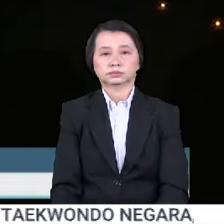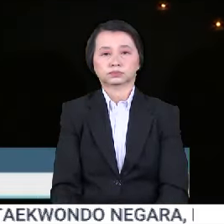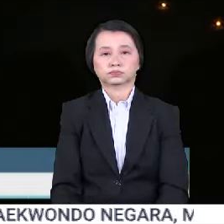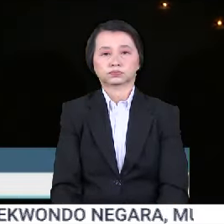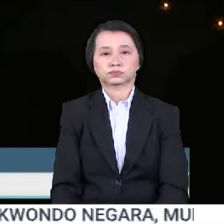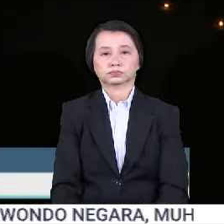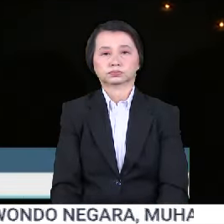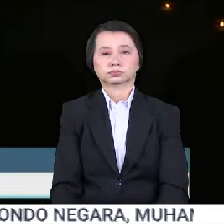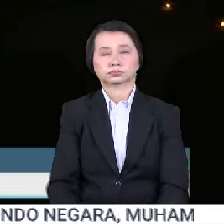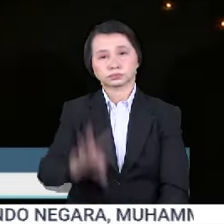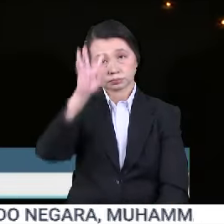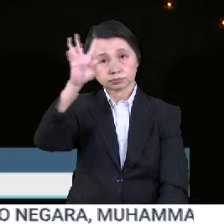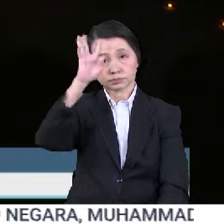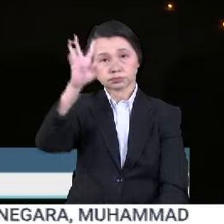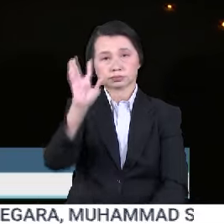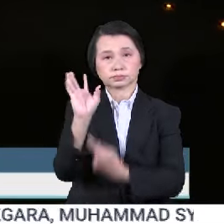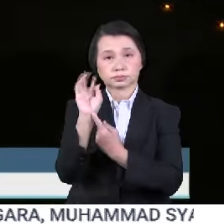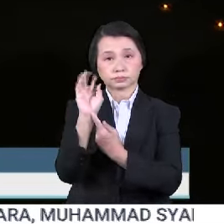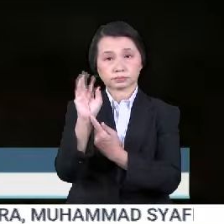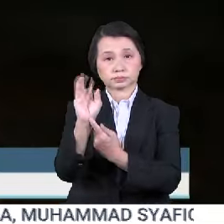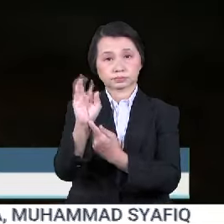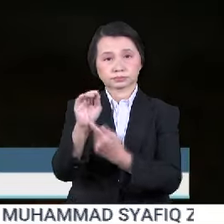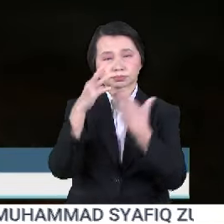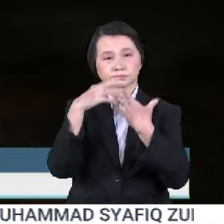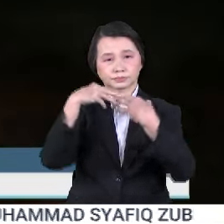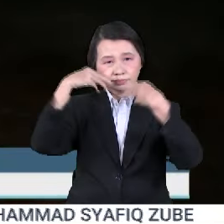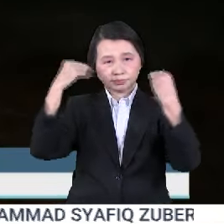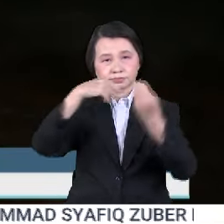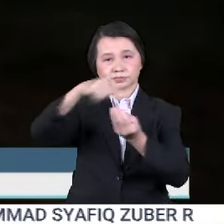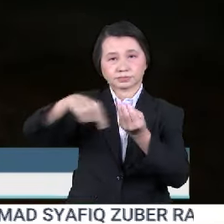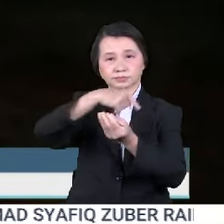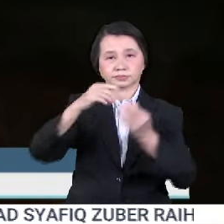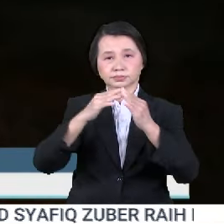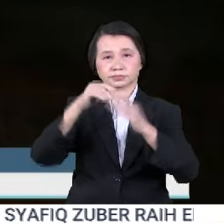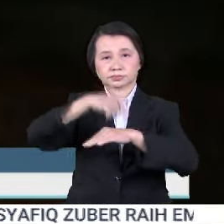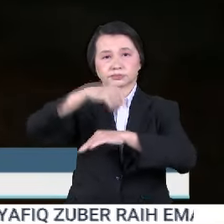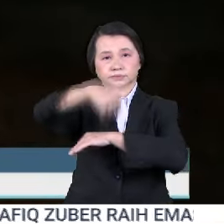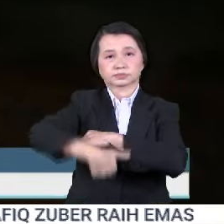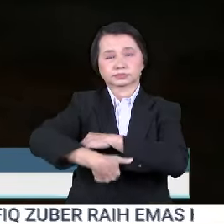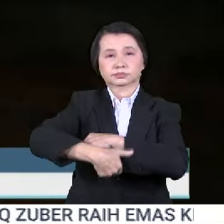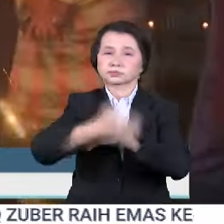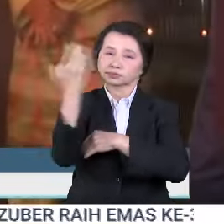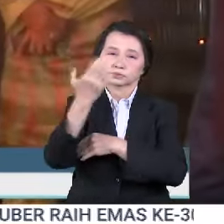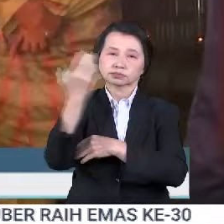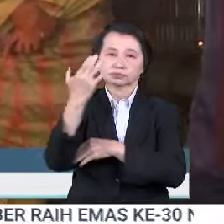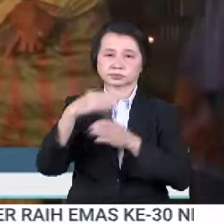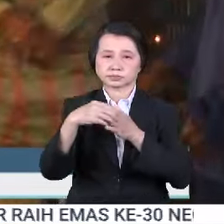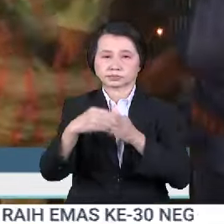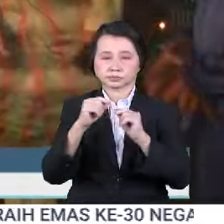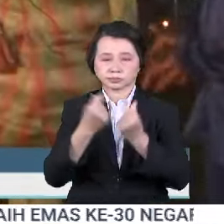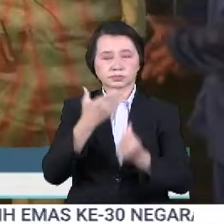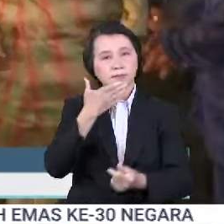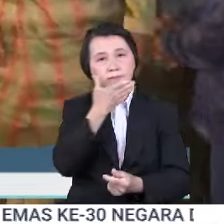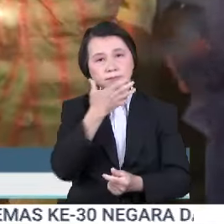Tradisi susul atau lampu pelita bagi menceriahkan persekitaran rumah pada waktu malam biasanya diterajui golongan